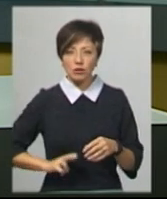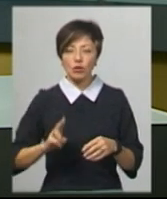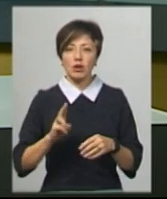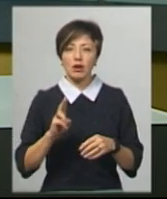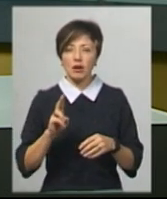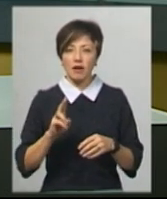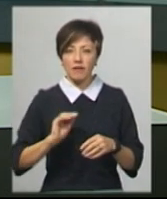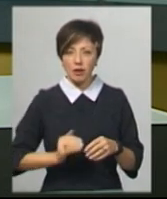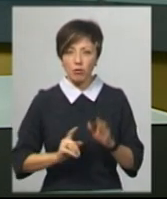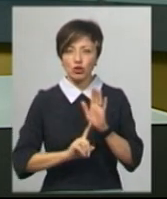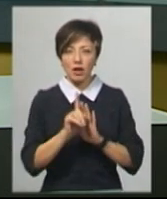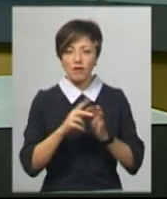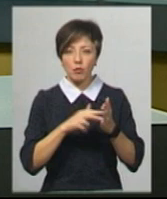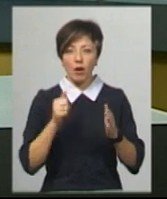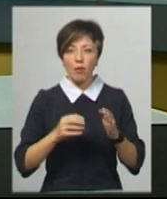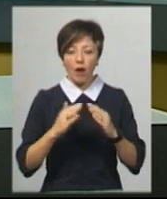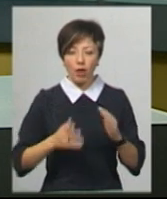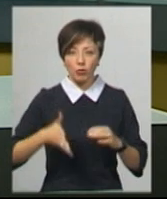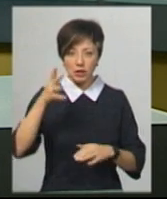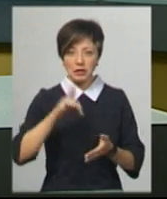багатоповерхівки від центрального опалення.